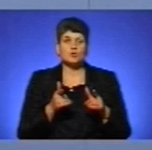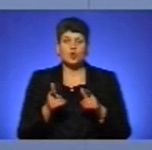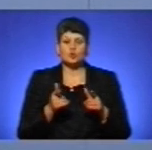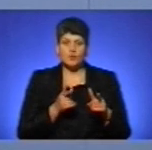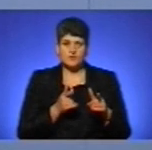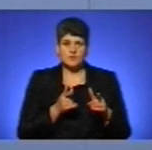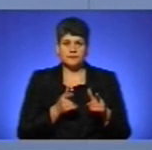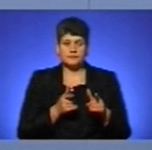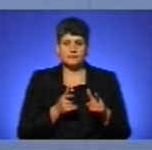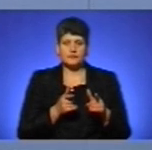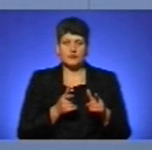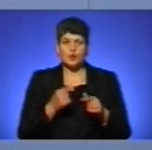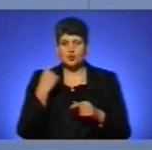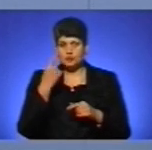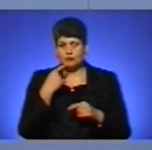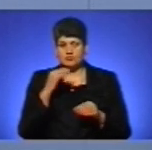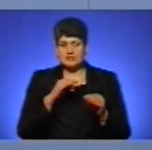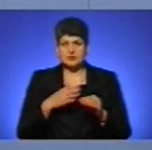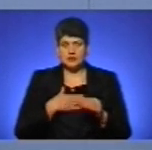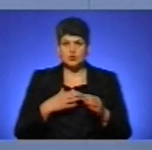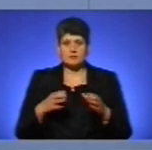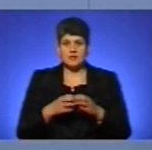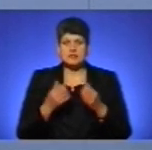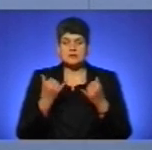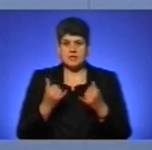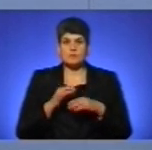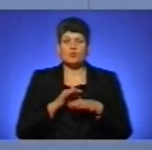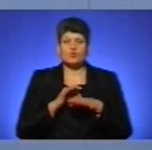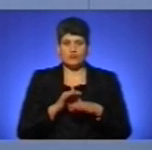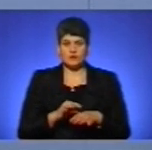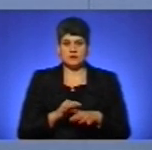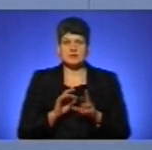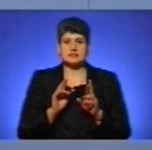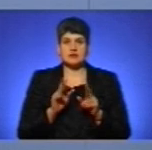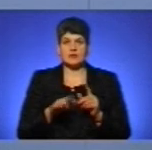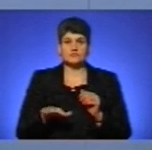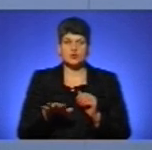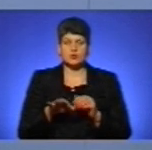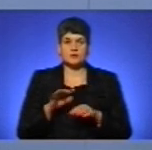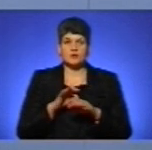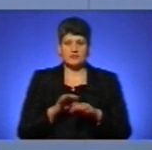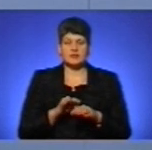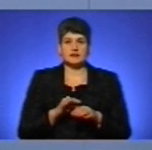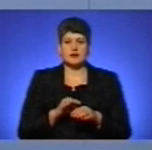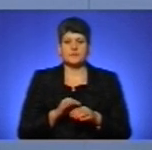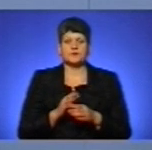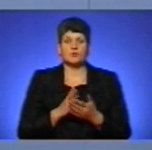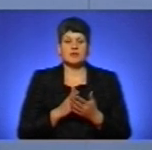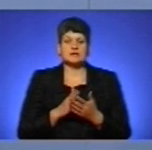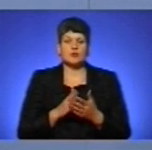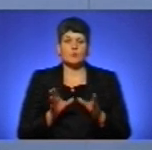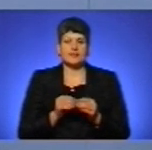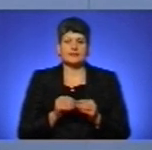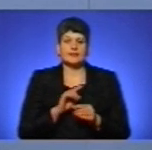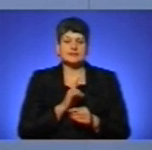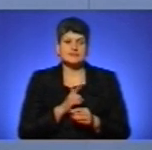Підготовка особового складу нашої бригади зараз проводиться як в зоні проведення операції об'єднаних сил, так